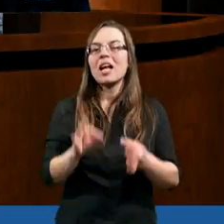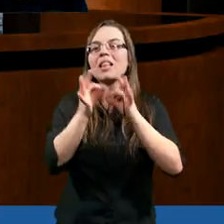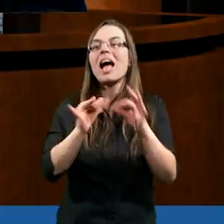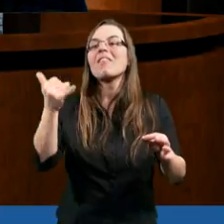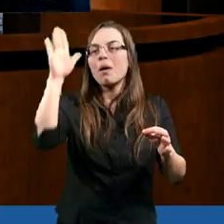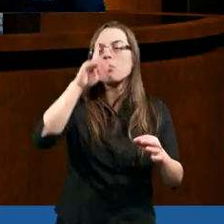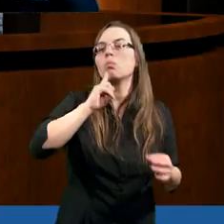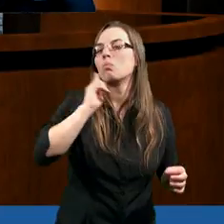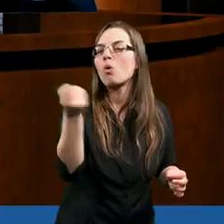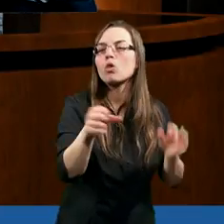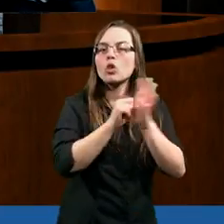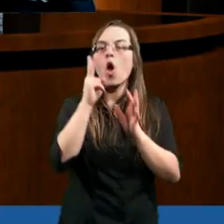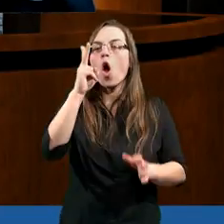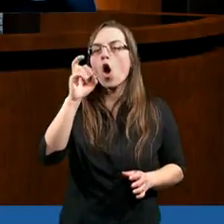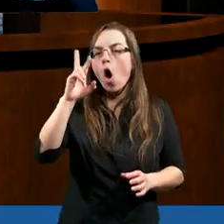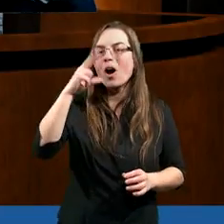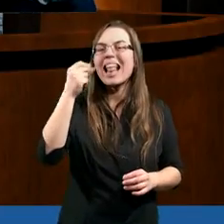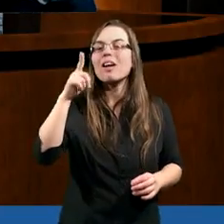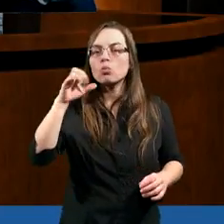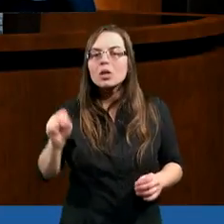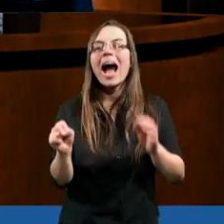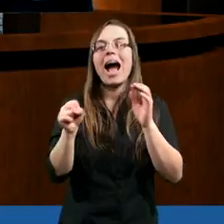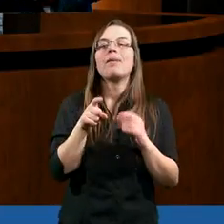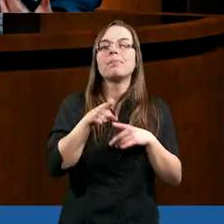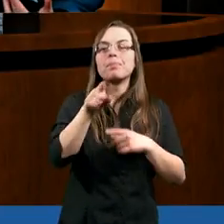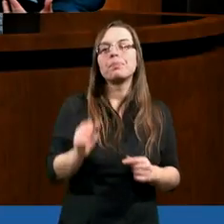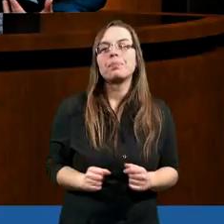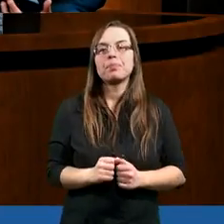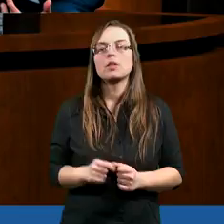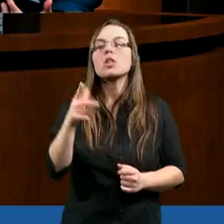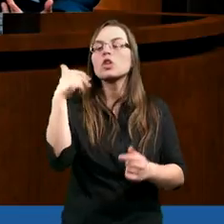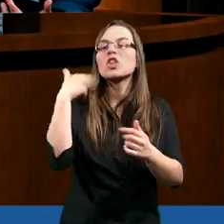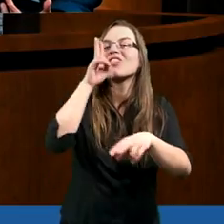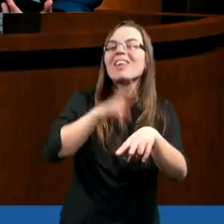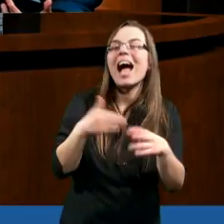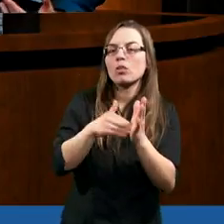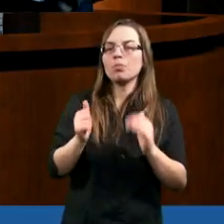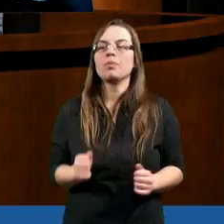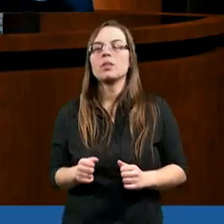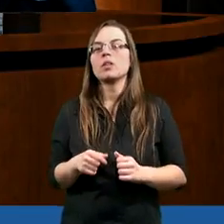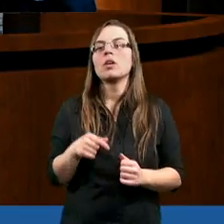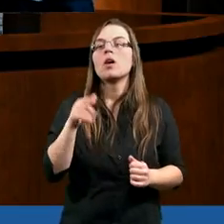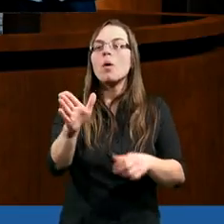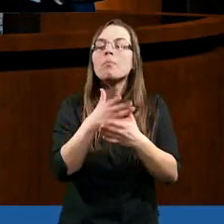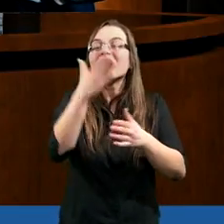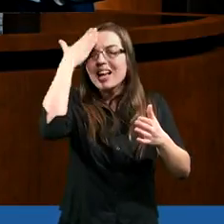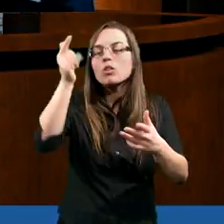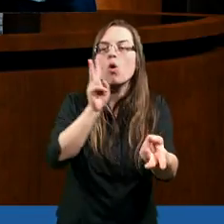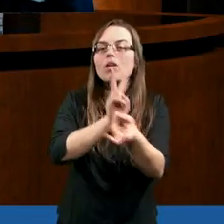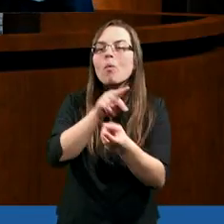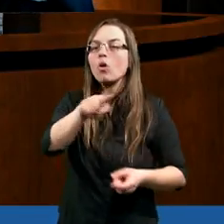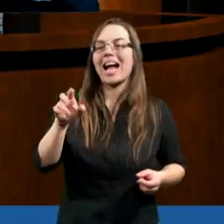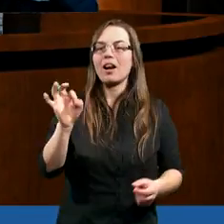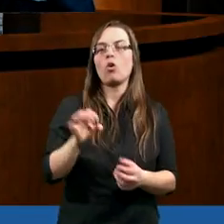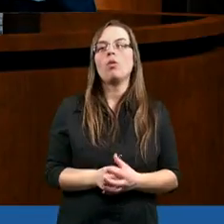i nawet jak Bóg go posłał do Korneliusza, do Boganina, to wziął ze sobą świadków i nie wiedział, co go spotka